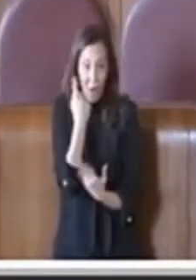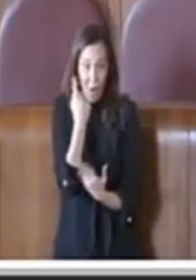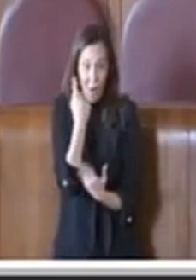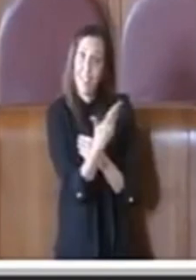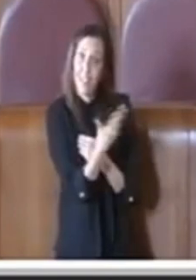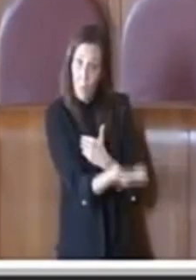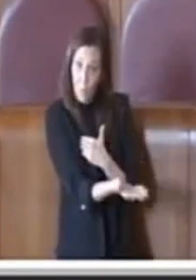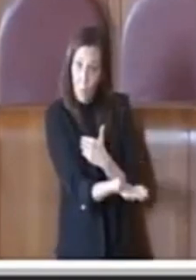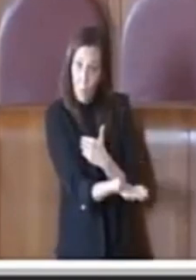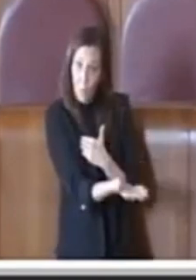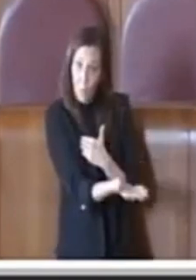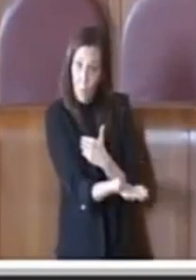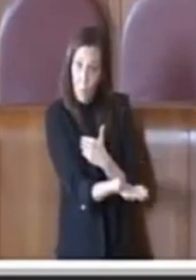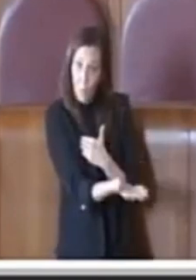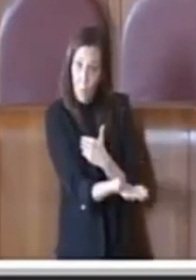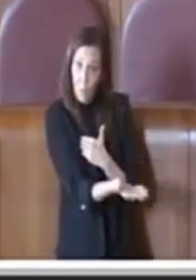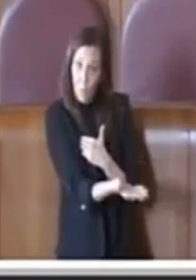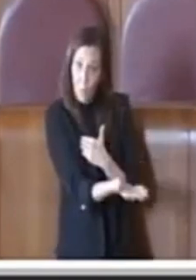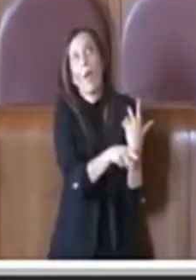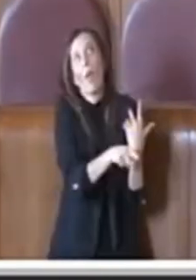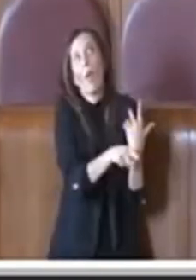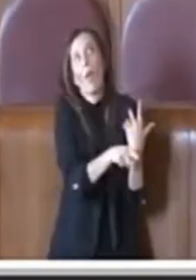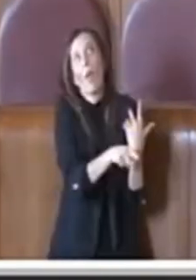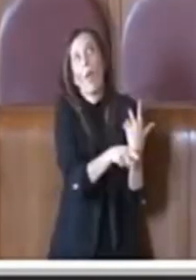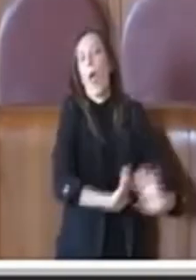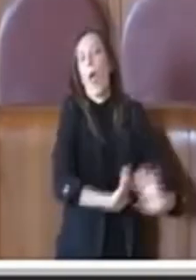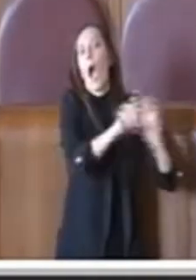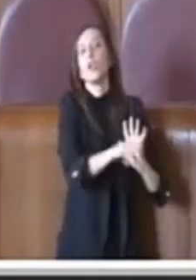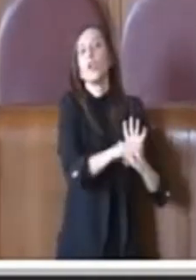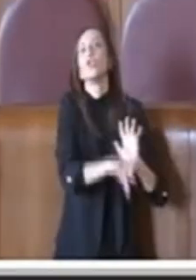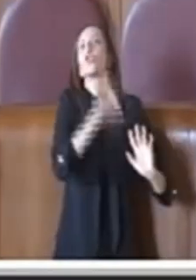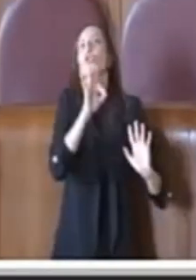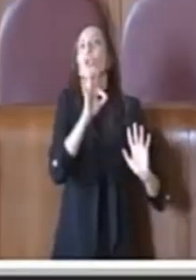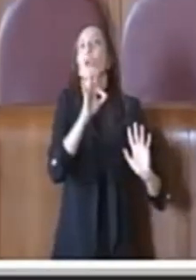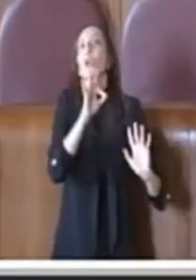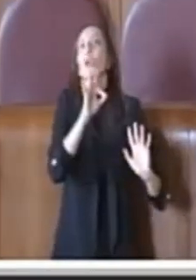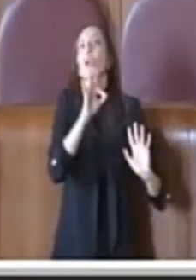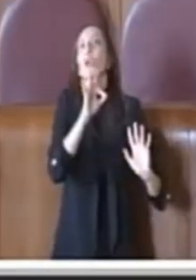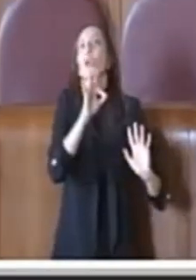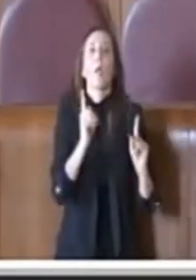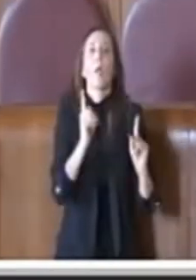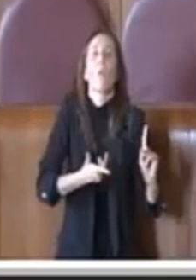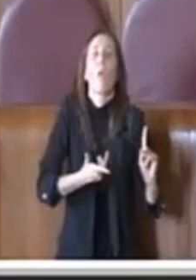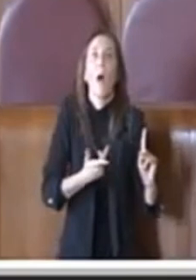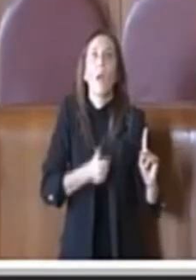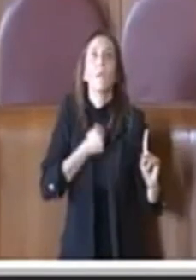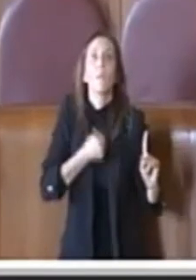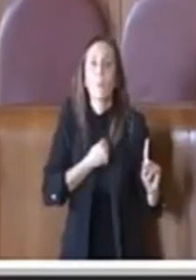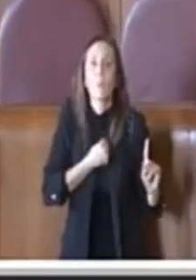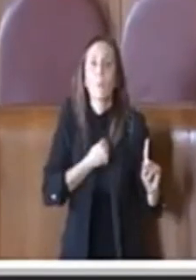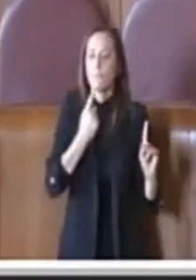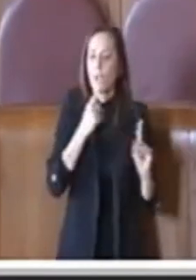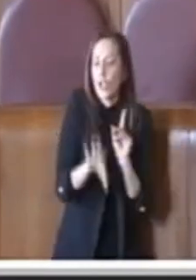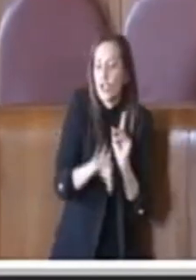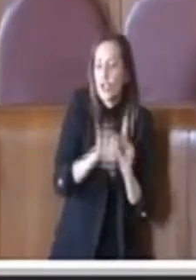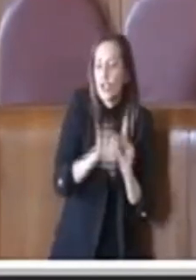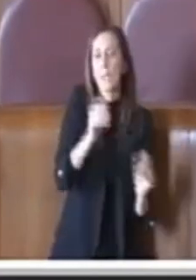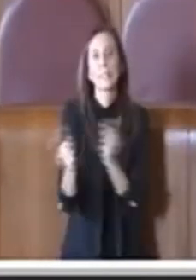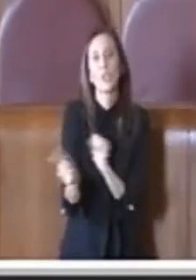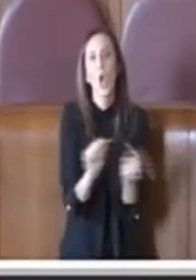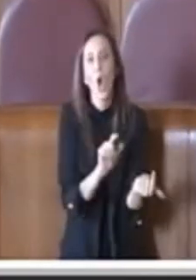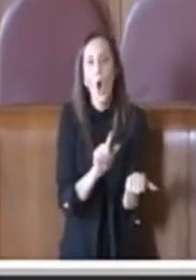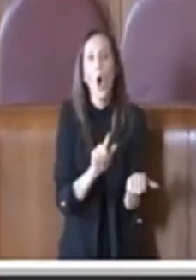insomma, poi deciderà se proseguire il proprio lavoro nei parchi o invertite la licenza, ma chiaramente poi si